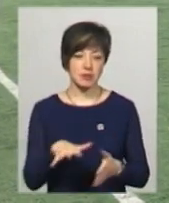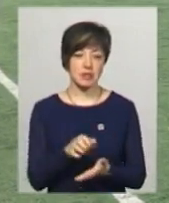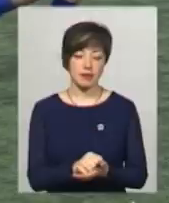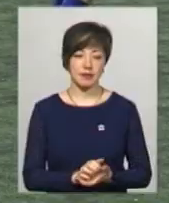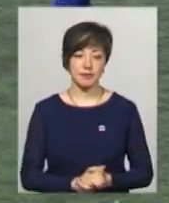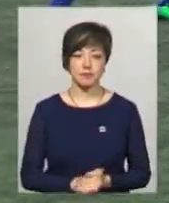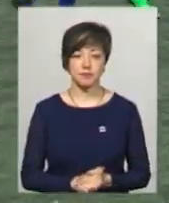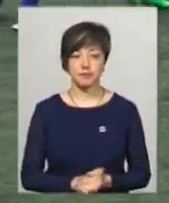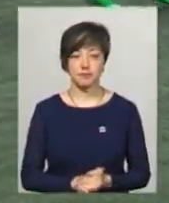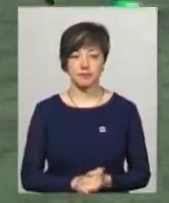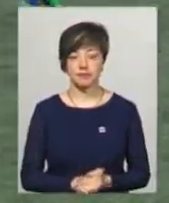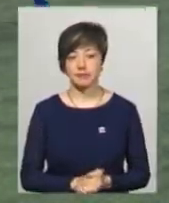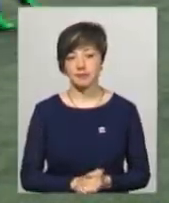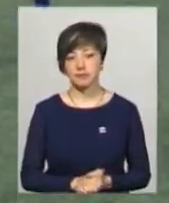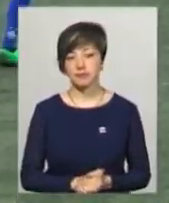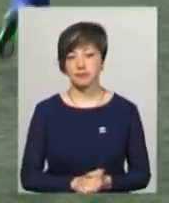зайняти.